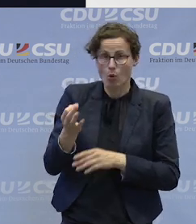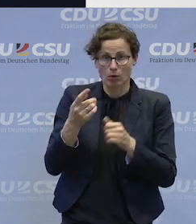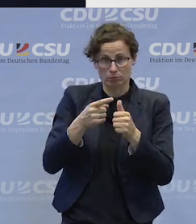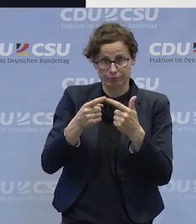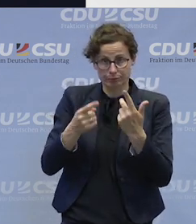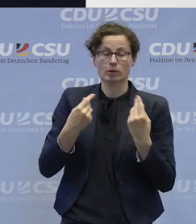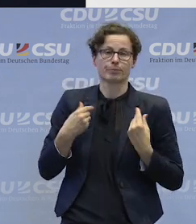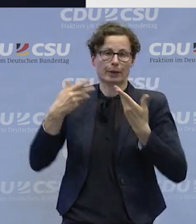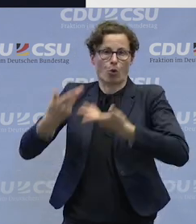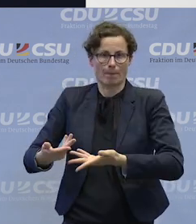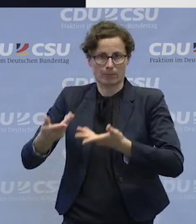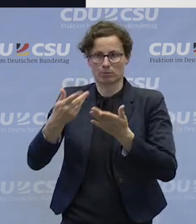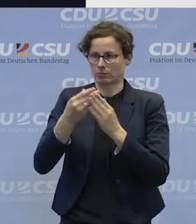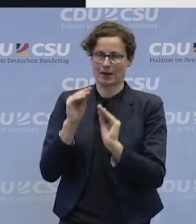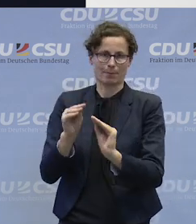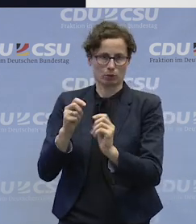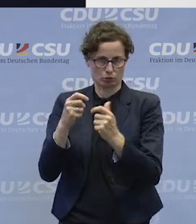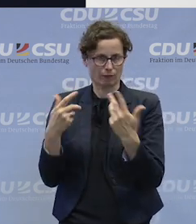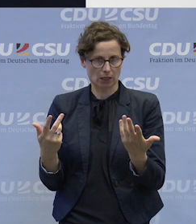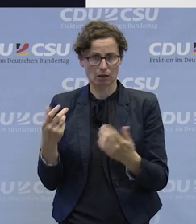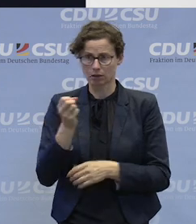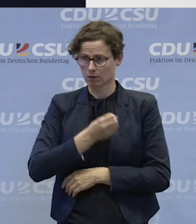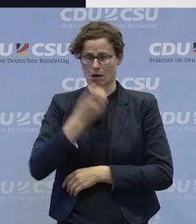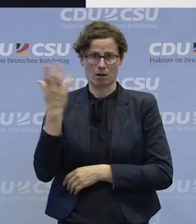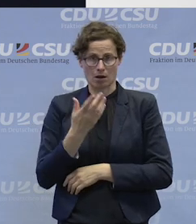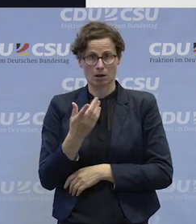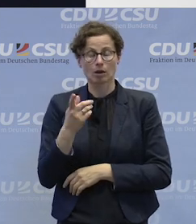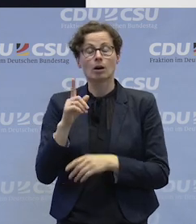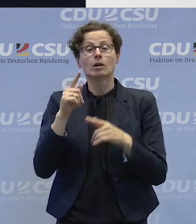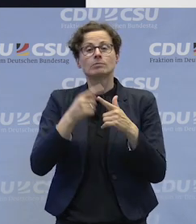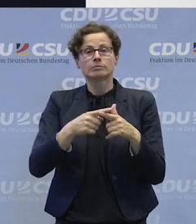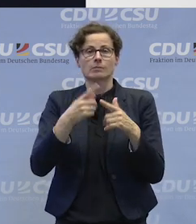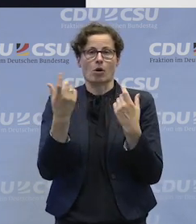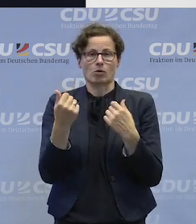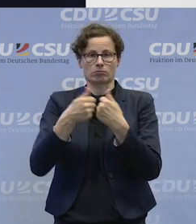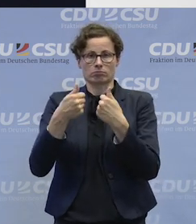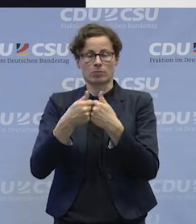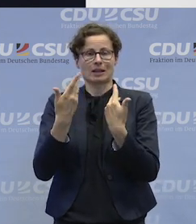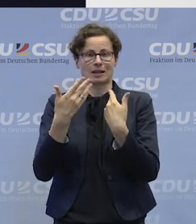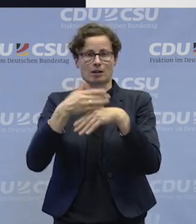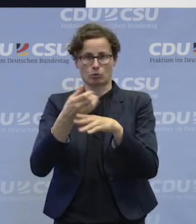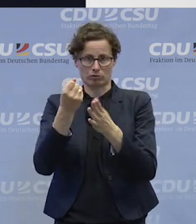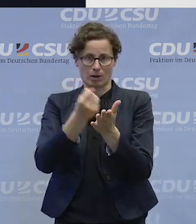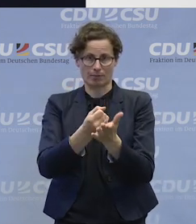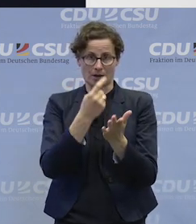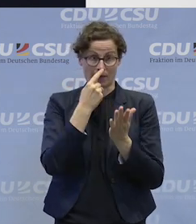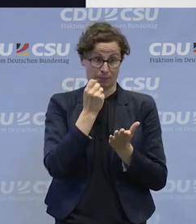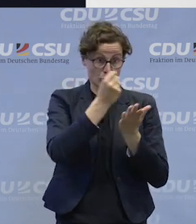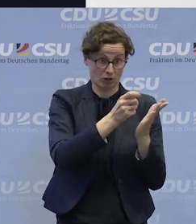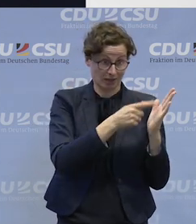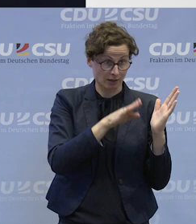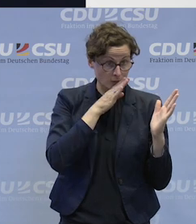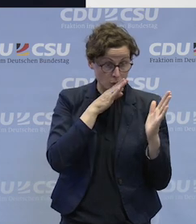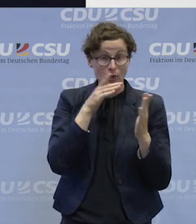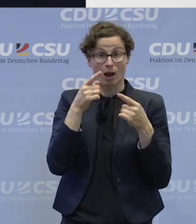alle, er braucht, um das umzusetzen. Und da wird uns auch sicherlich das Integrationsamt, wenn es darüber hinausgehen würde, dass man noch weitere Hilfen braucht,